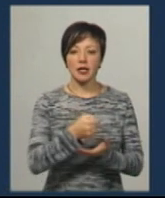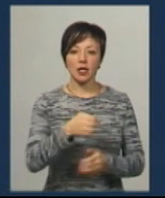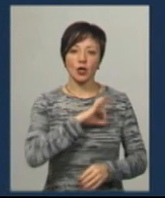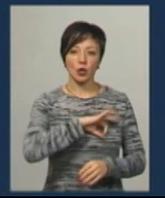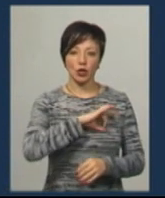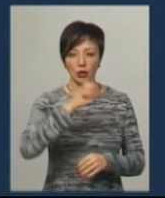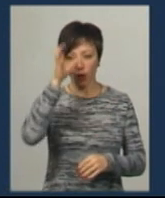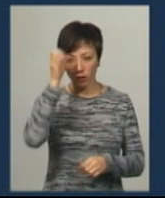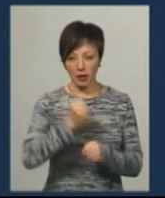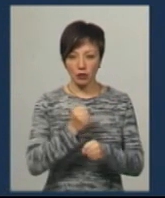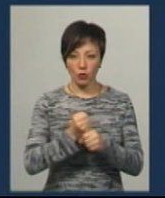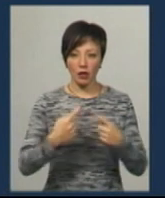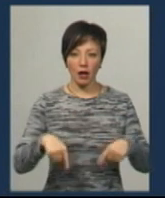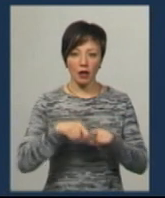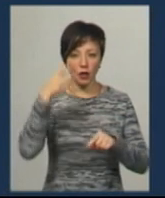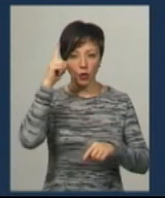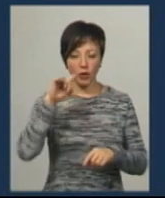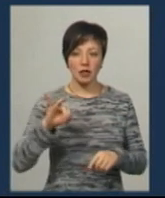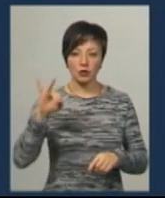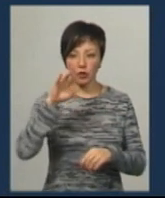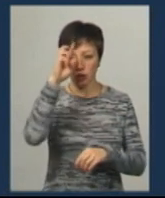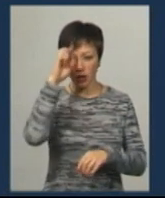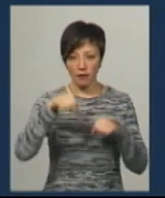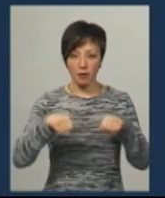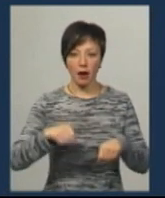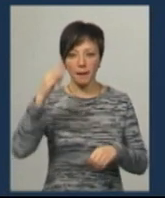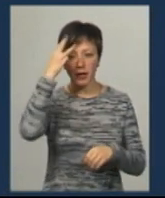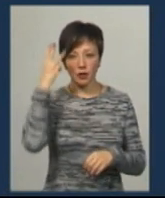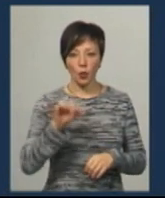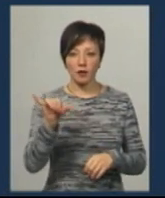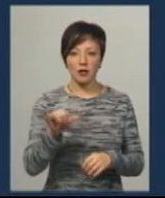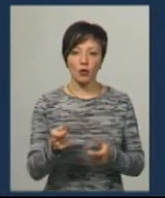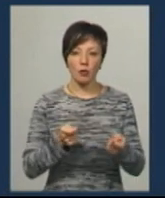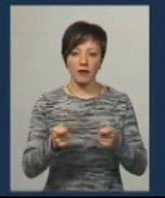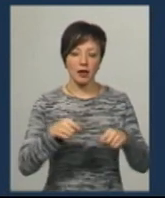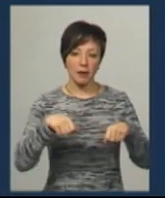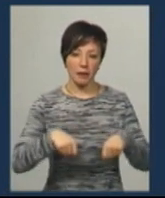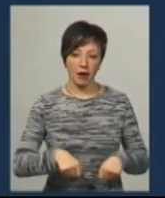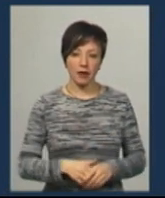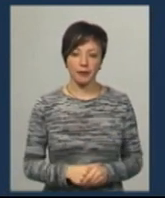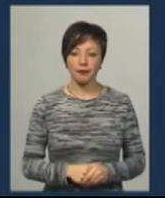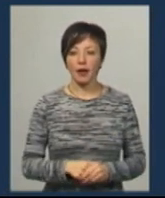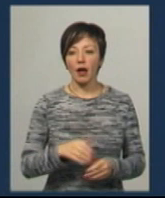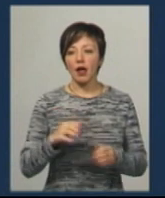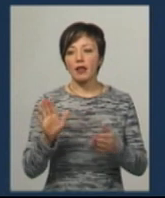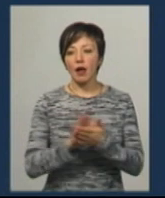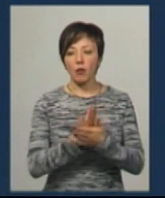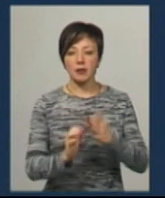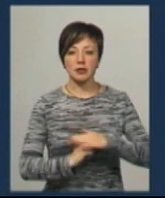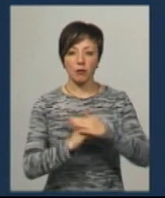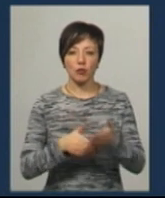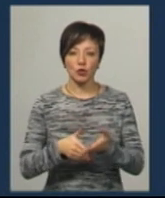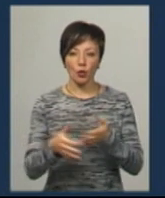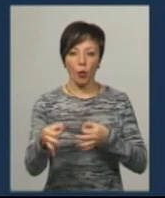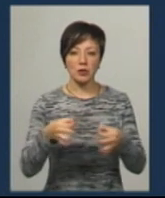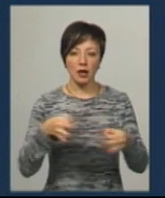юридичних наук. Працює на кафедрі теорії та історії держави і права Хмельницького університету управління та права. На громадських засадах є помічником